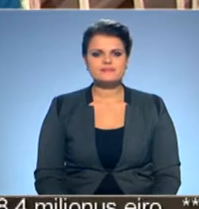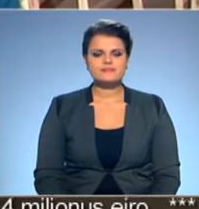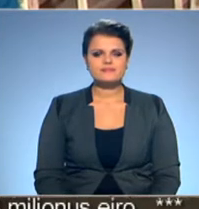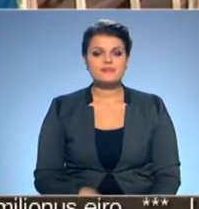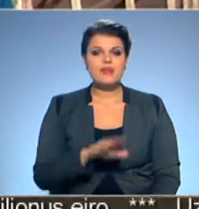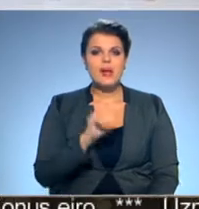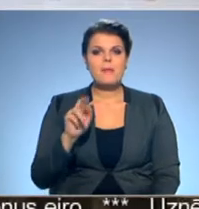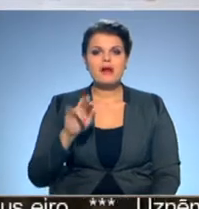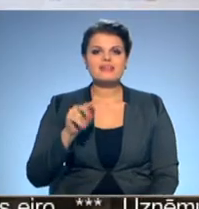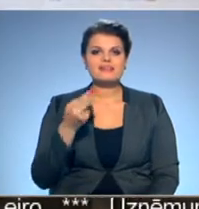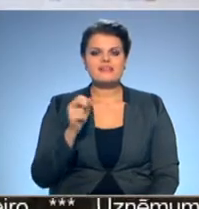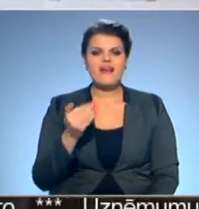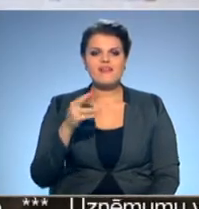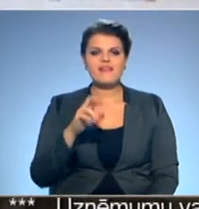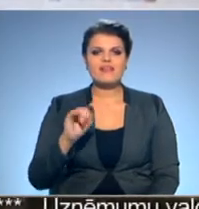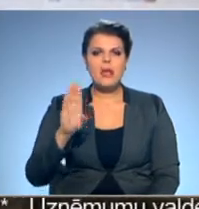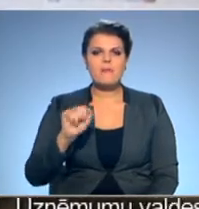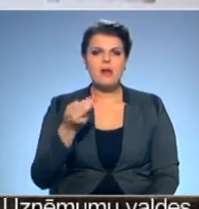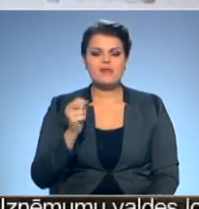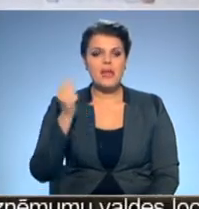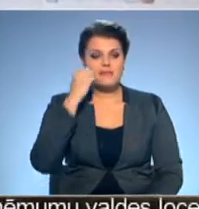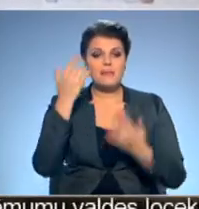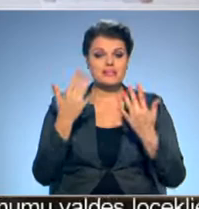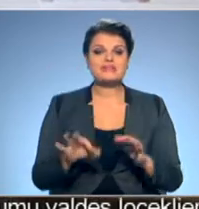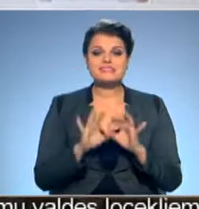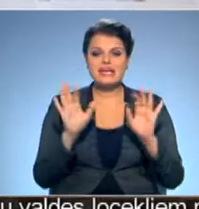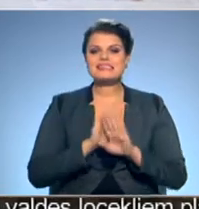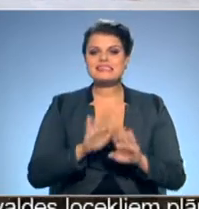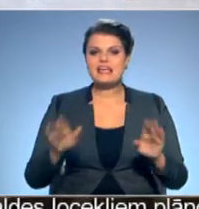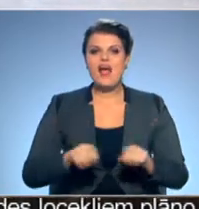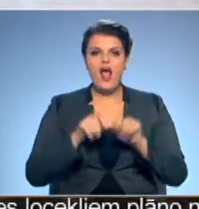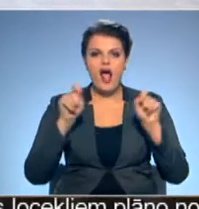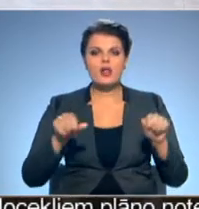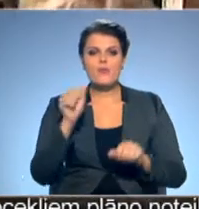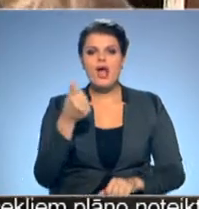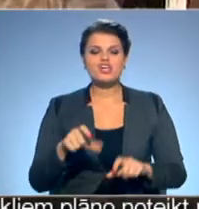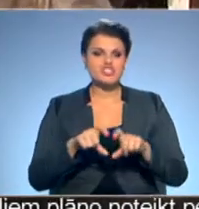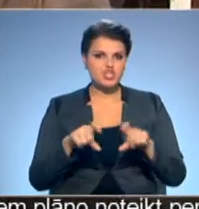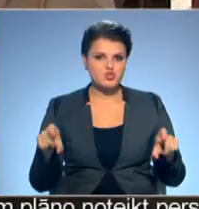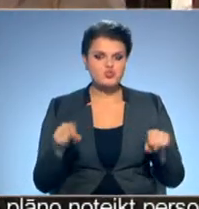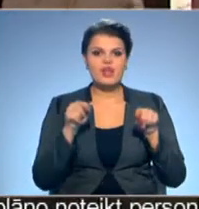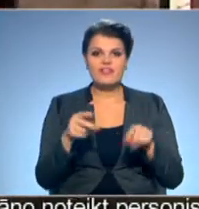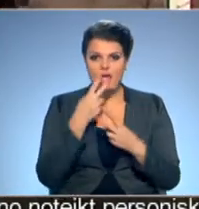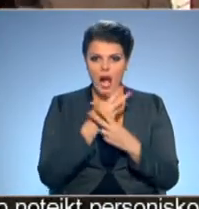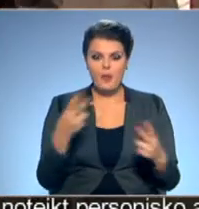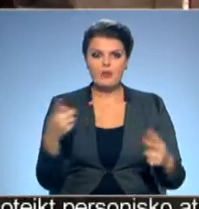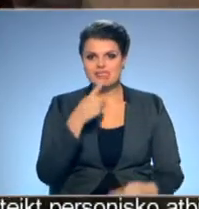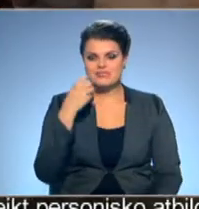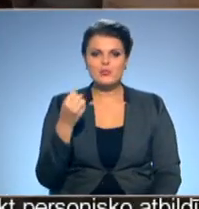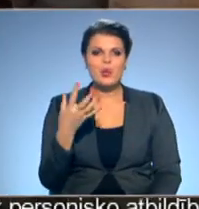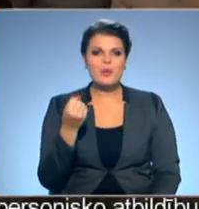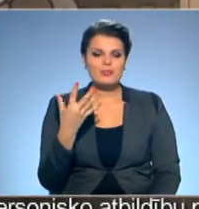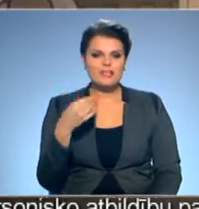Mārtiņa Fremaņa piemiņas pasākums aizsākas ar izstādes atklāšanu aizputes mākslas skolā. Te aplokojamas 115